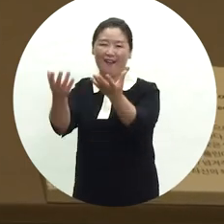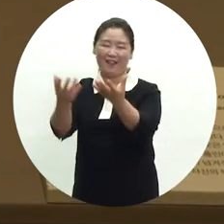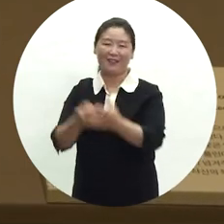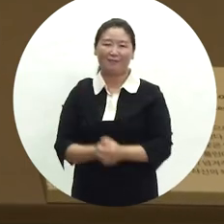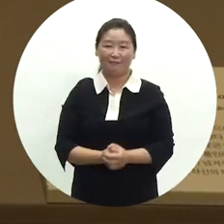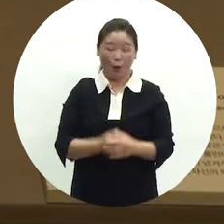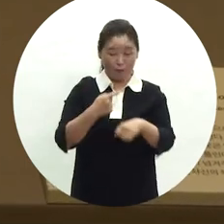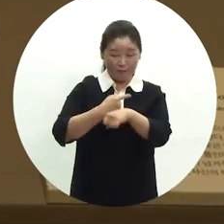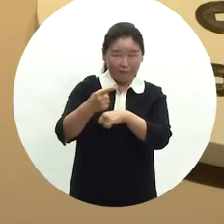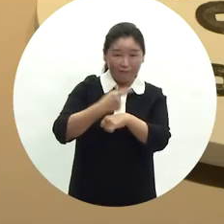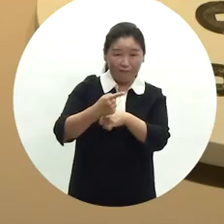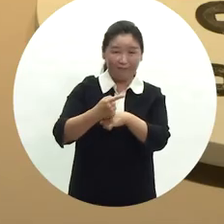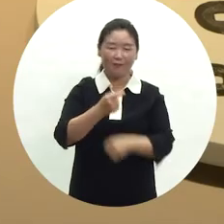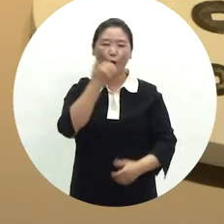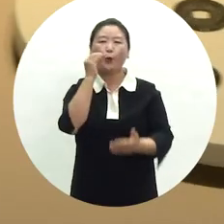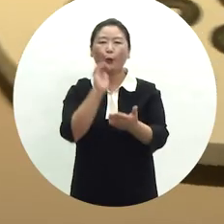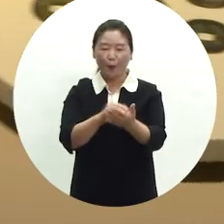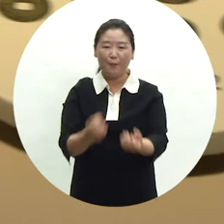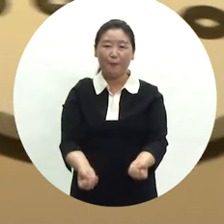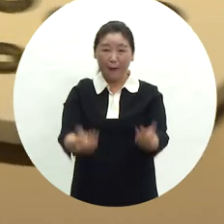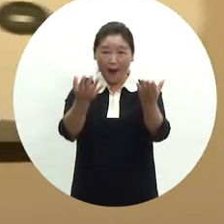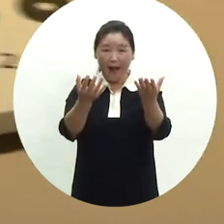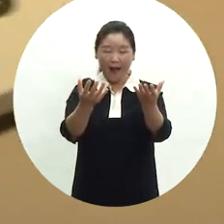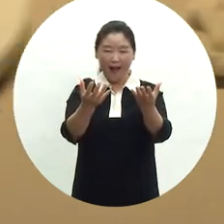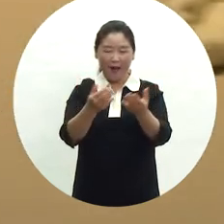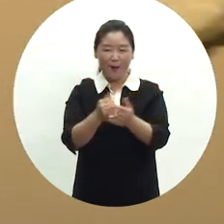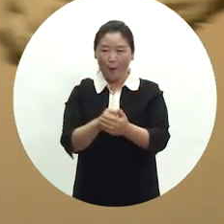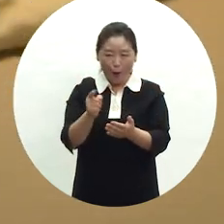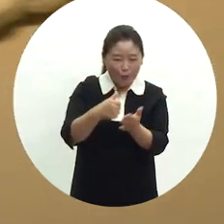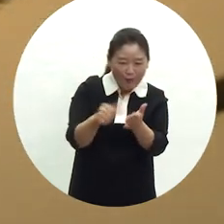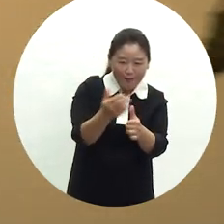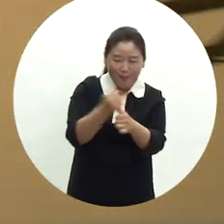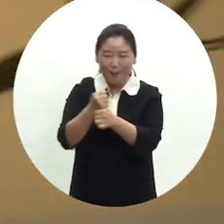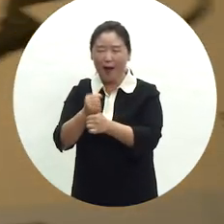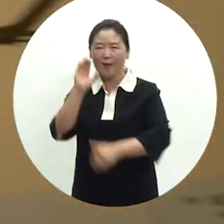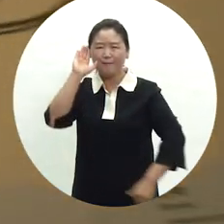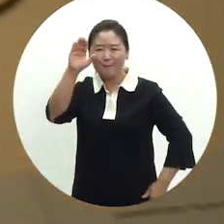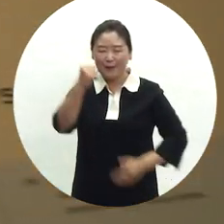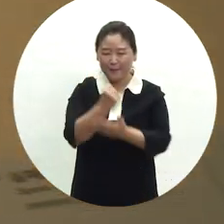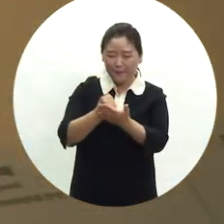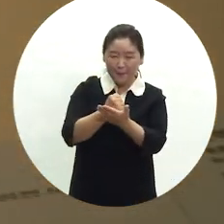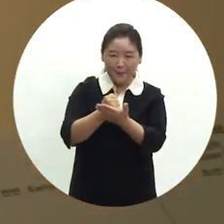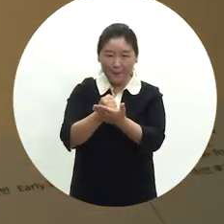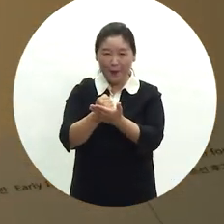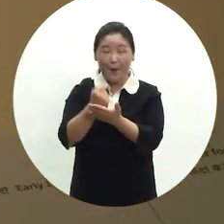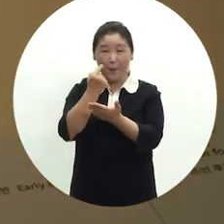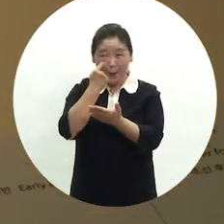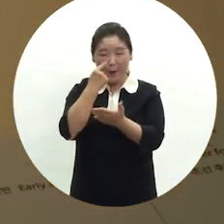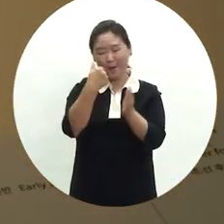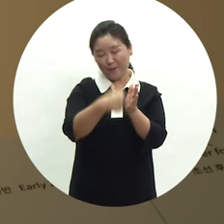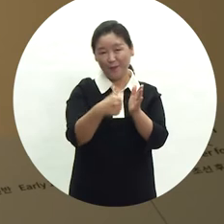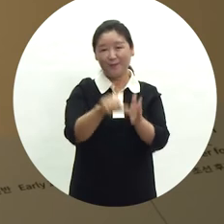1년 후에는 돌잔치를 열어 돌잡이를 통해 아이의 장례를 점쳤던 내용의 전시품을